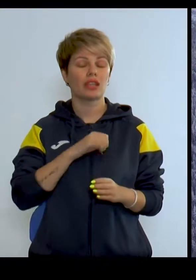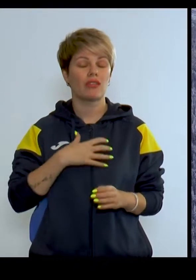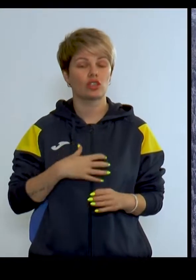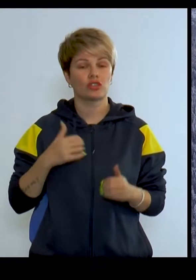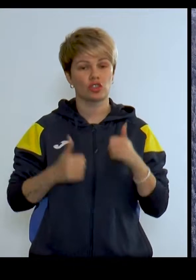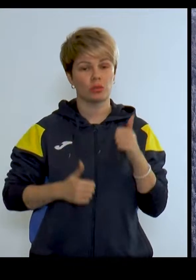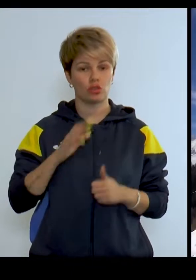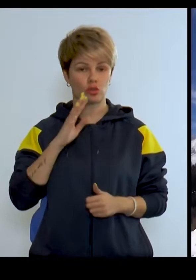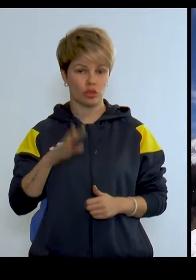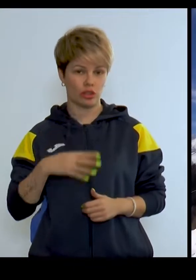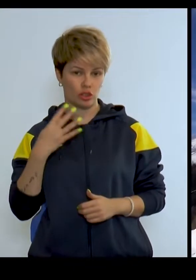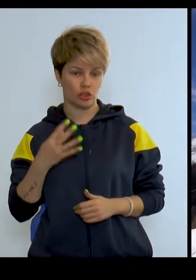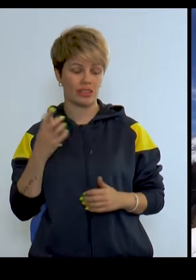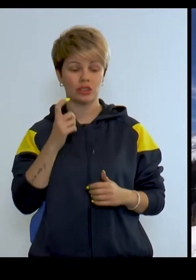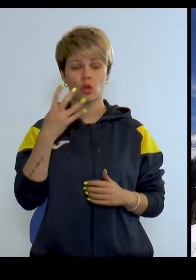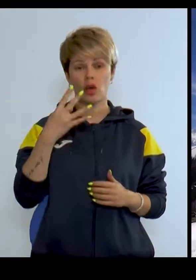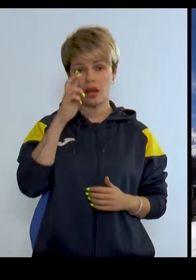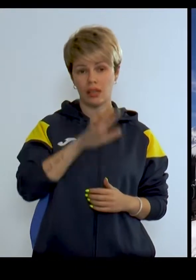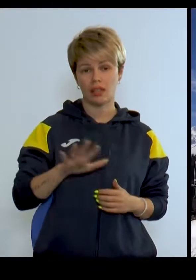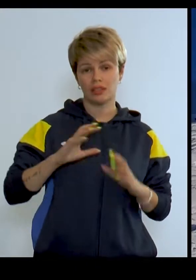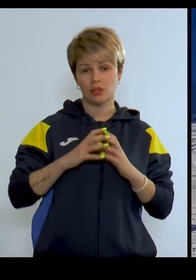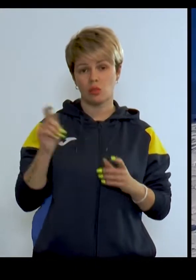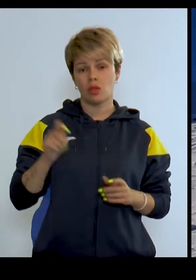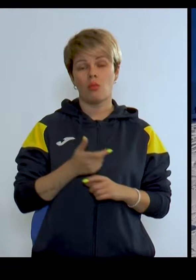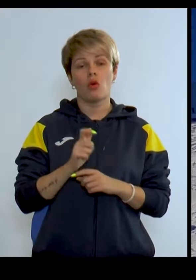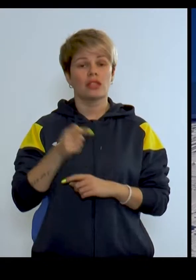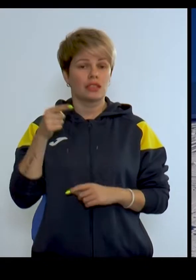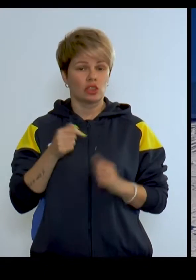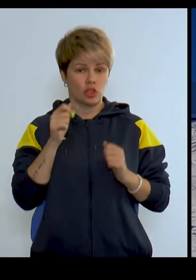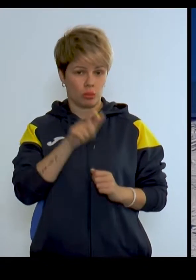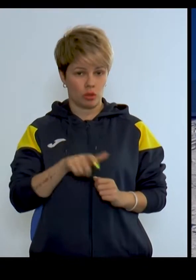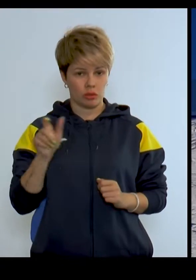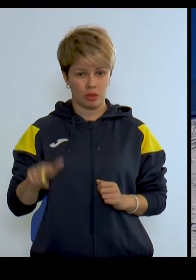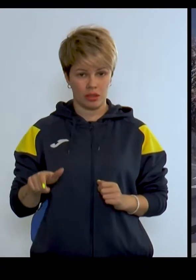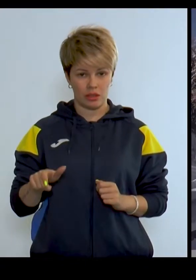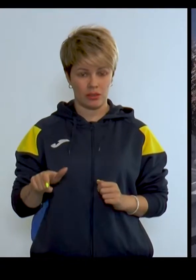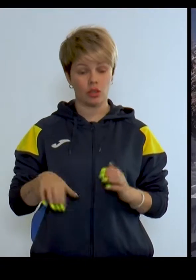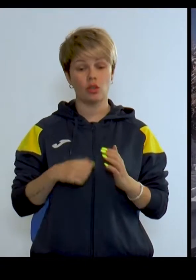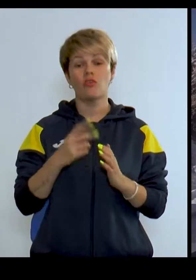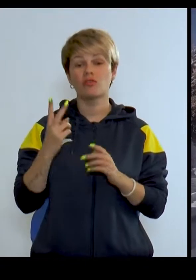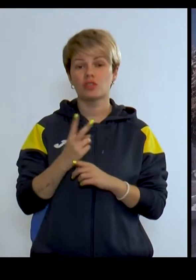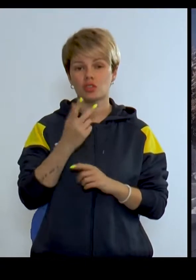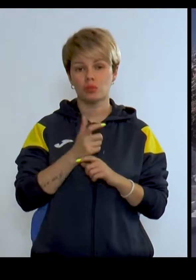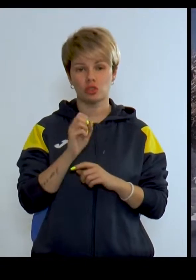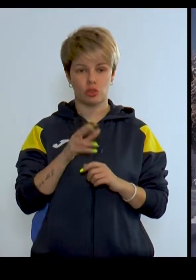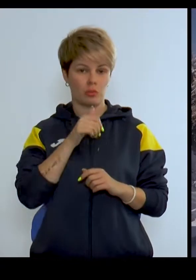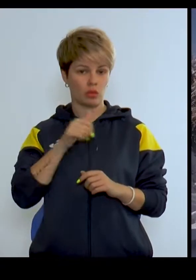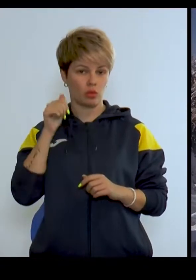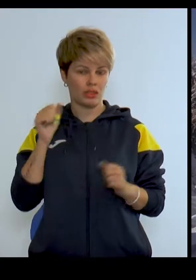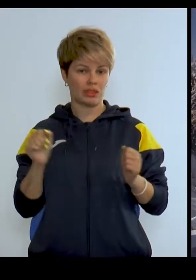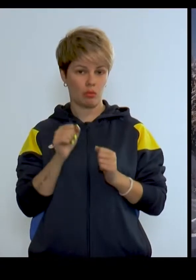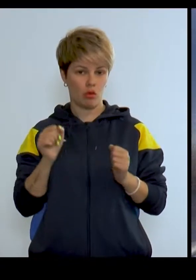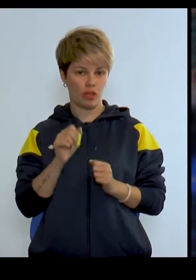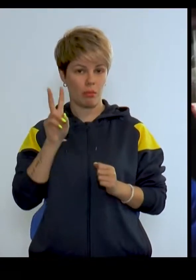змагання чотирирічча Очікується, що з 40 країн світу сюди приїде понад тисяча спортсменів що до речі вдвічі більше ніж на